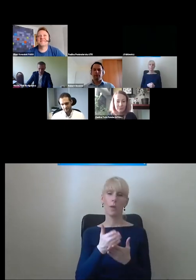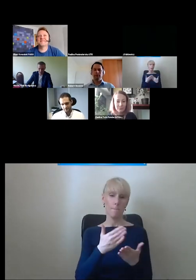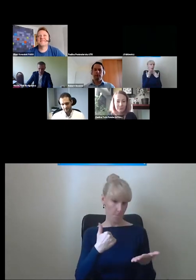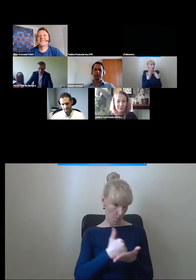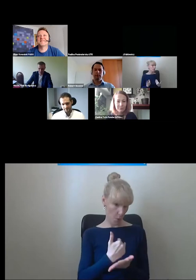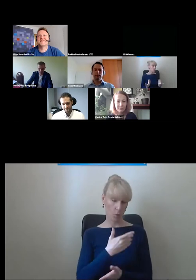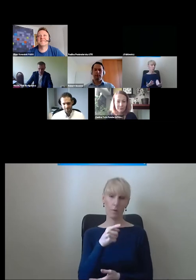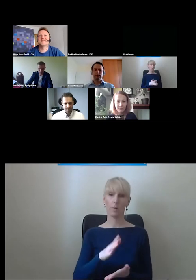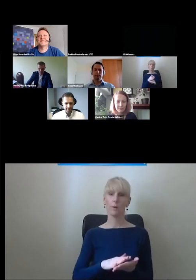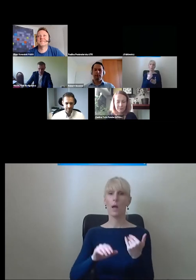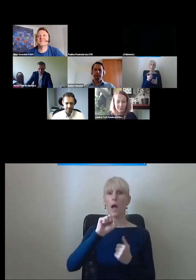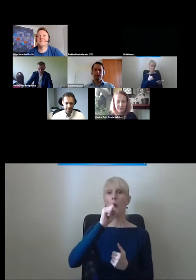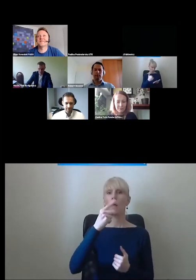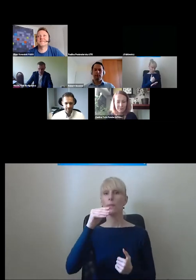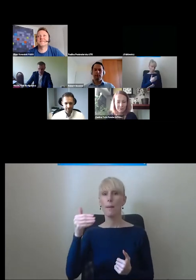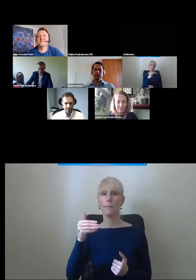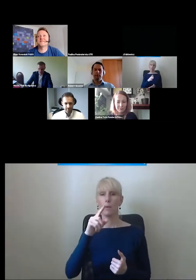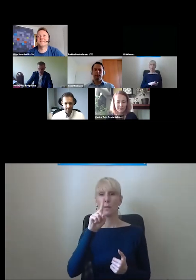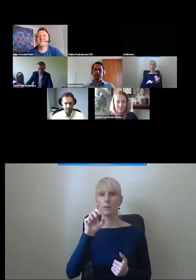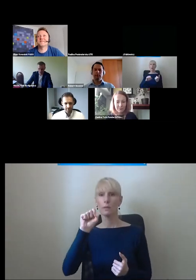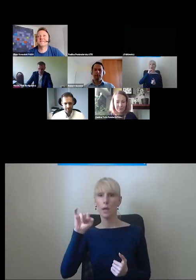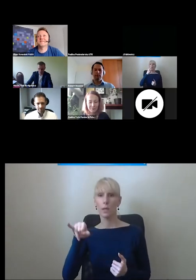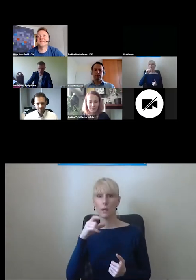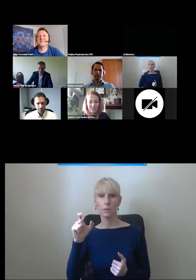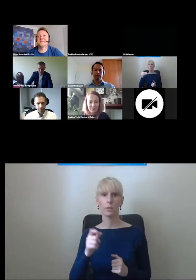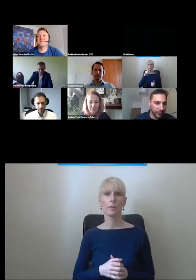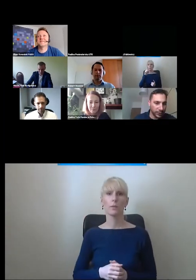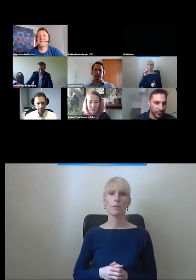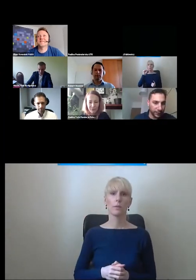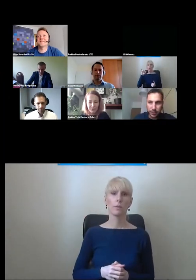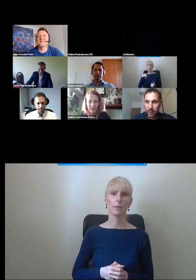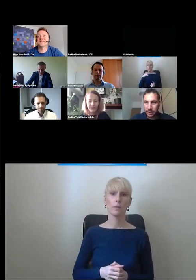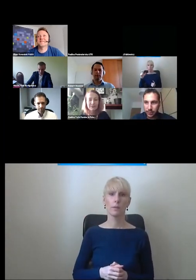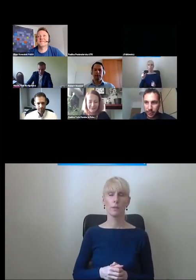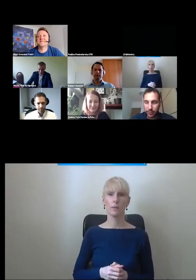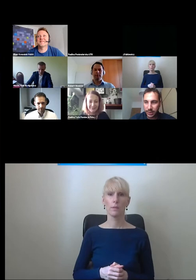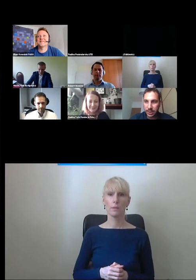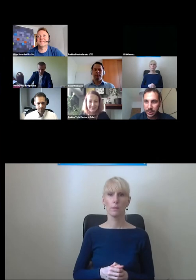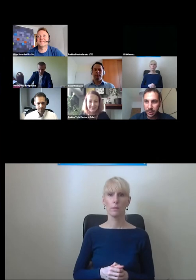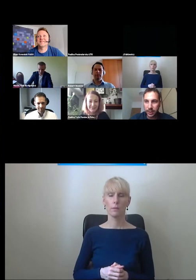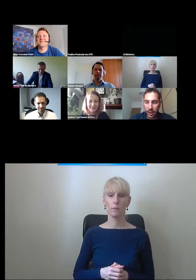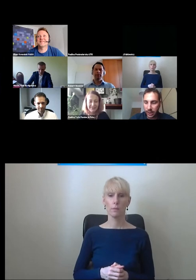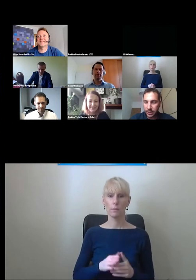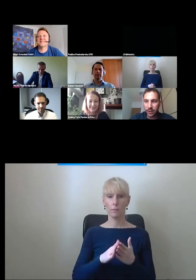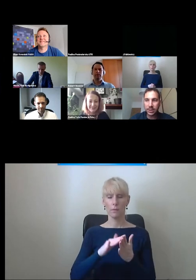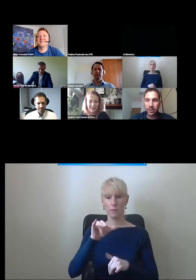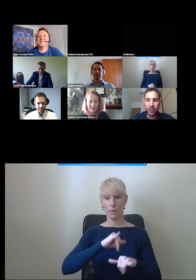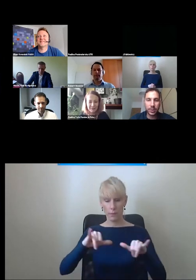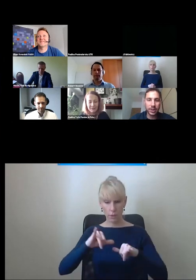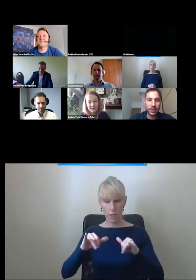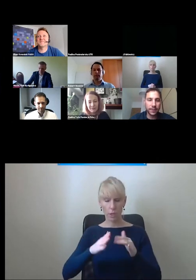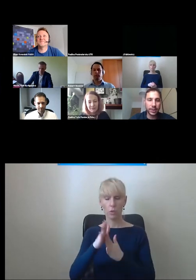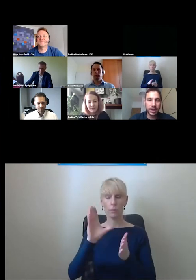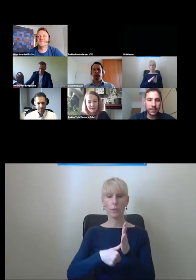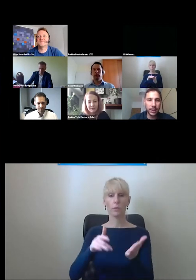pomogło. Adam Zając, jeszcze tylko kamerę odpalę, bo chyba teraz mi się wyłączyła. Udało się zrestartować. Adam Zając,